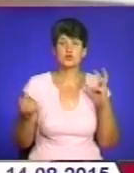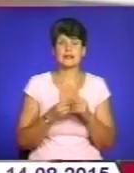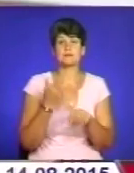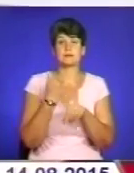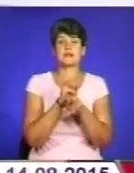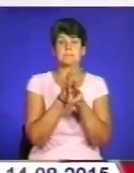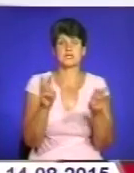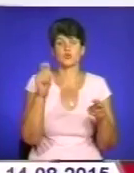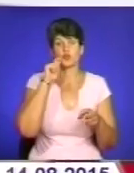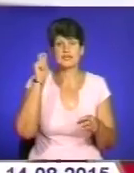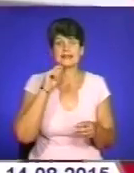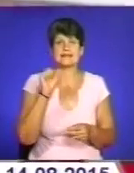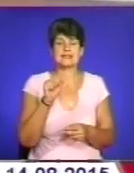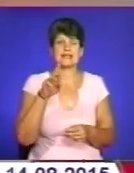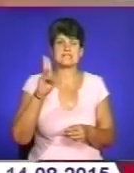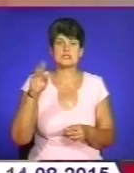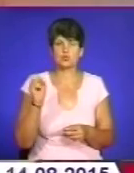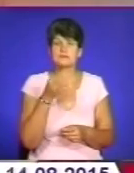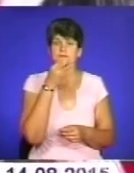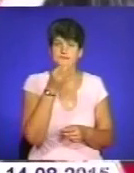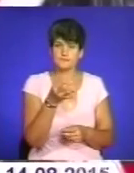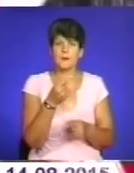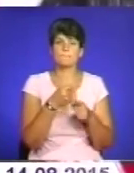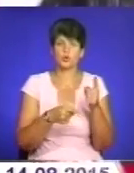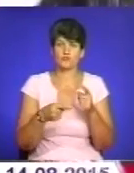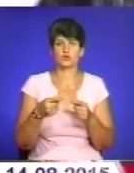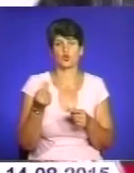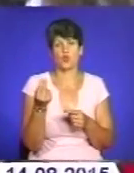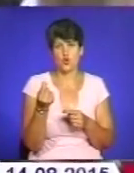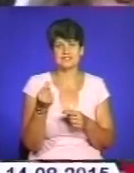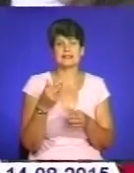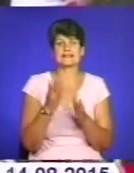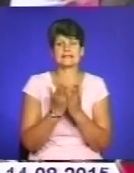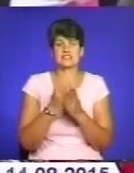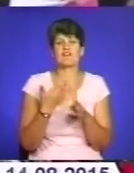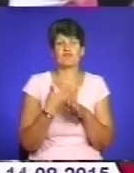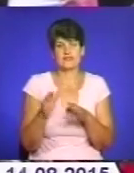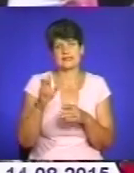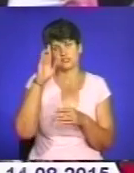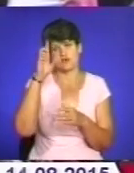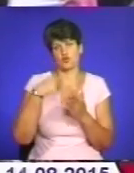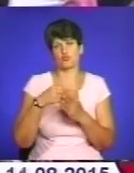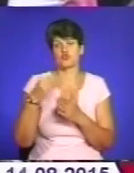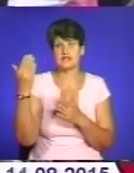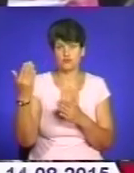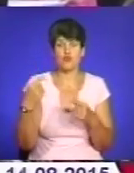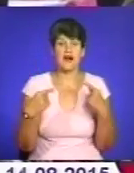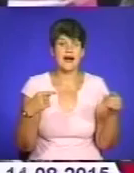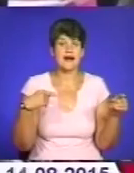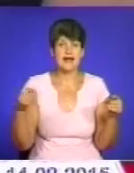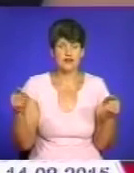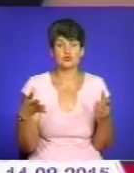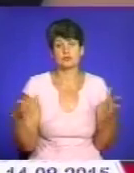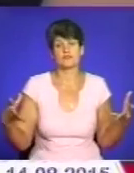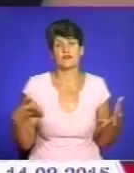-міністр України Арсеній Єценюк запевнив, половину коштів на підручники таки виділять з державного бюджету. Решту мають фінансувати